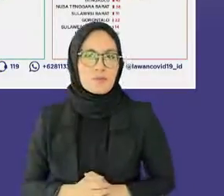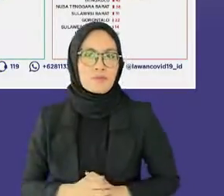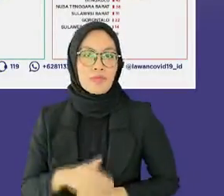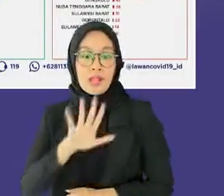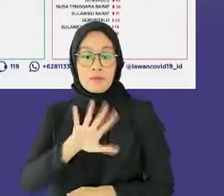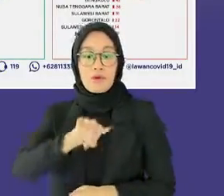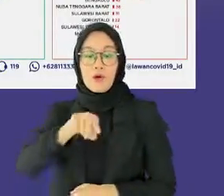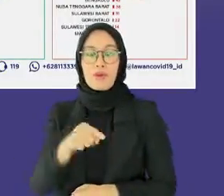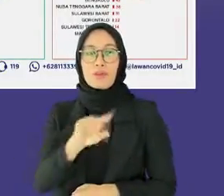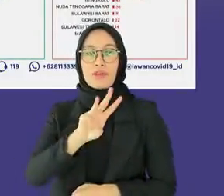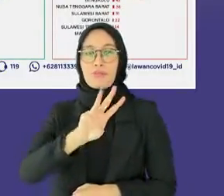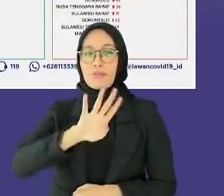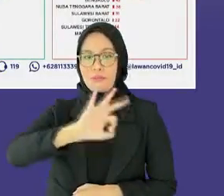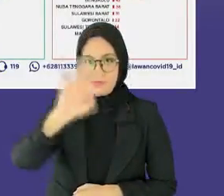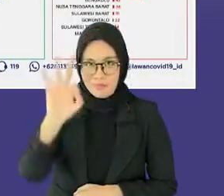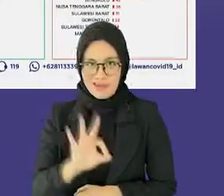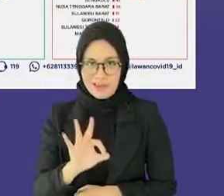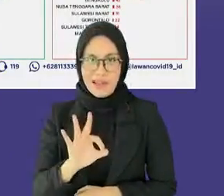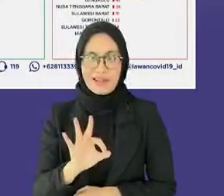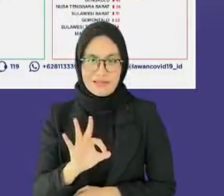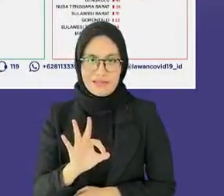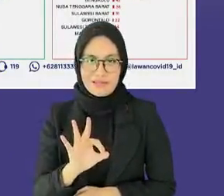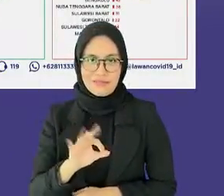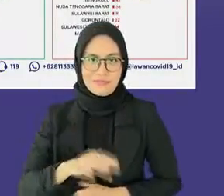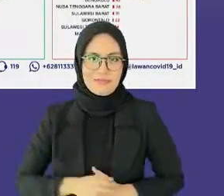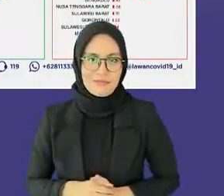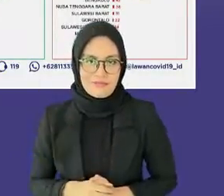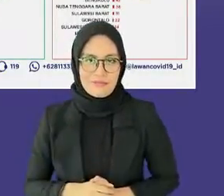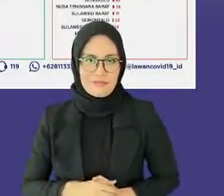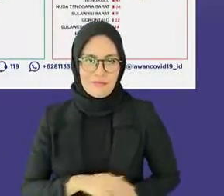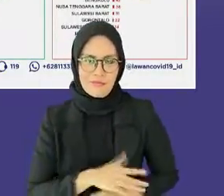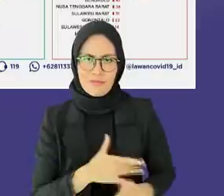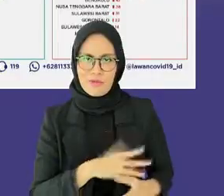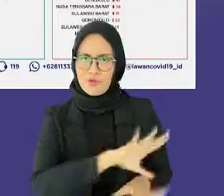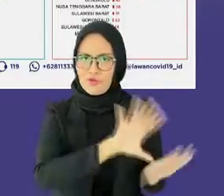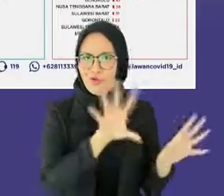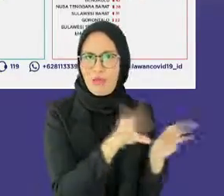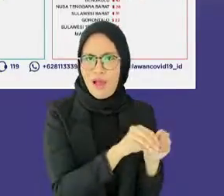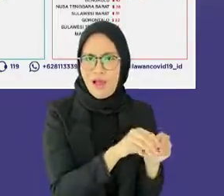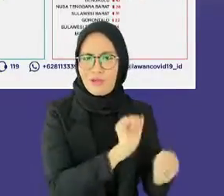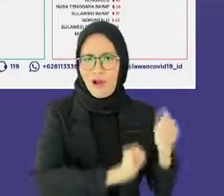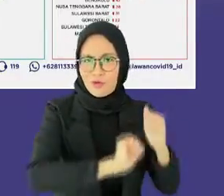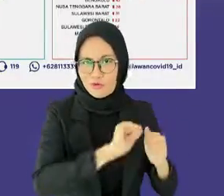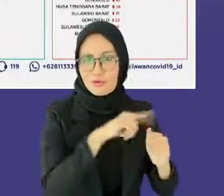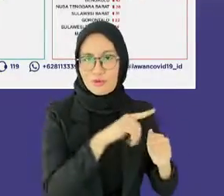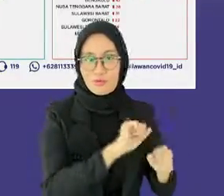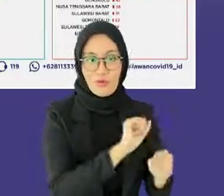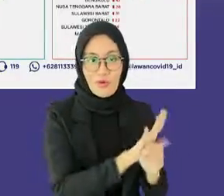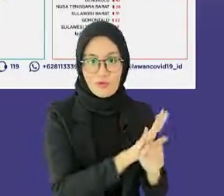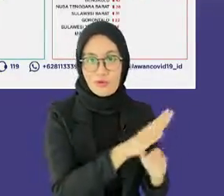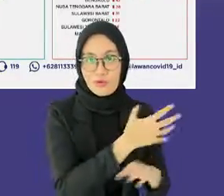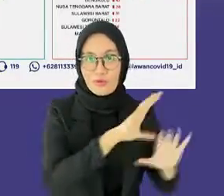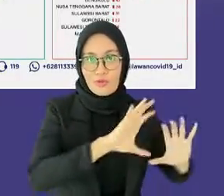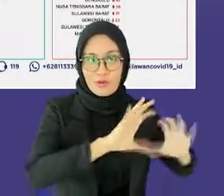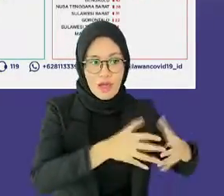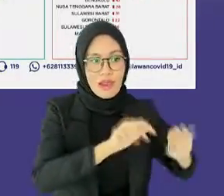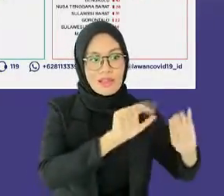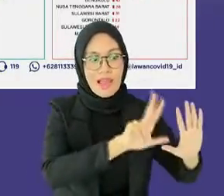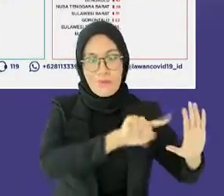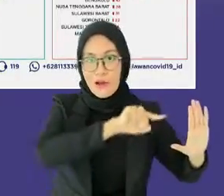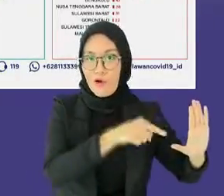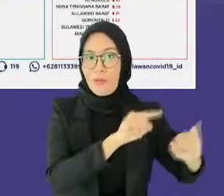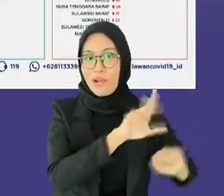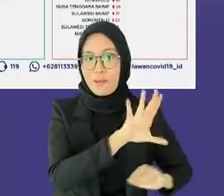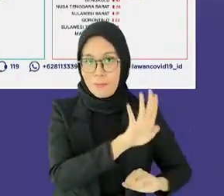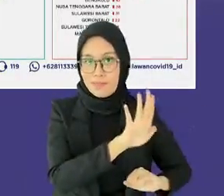,34 persen sudah berada di bawah dunia yang kasus aktifnya sebesar 8,56